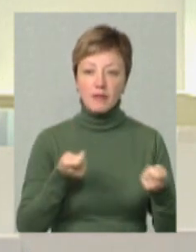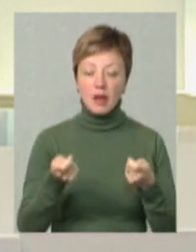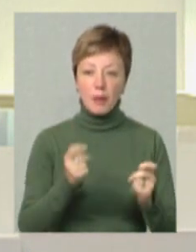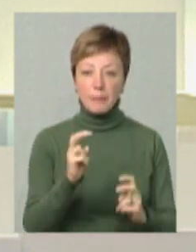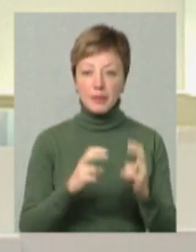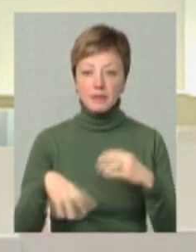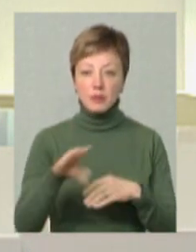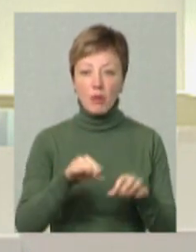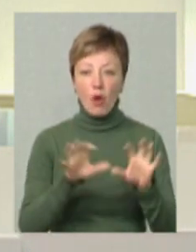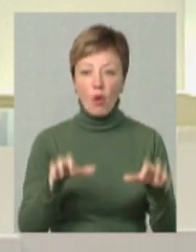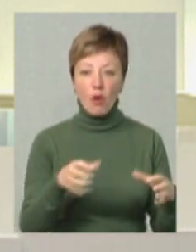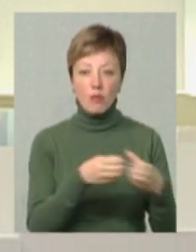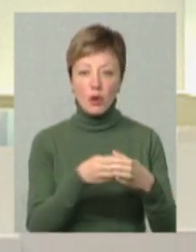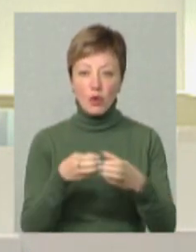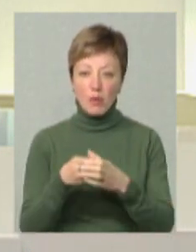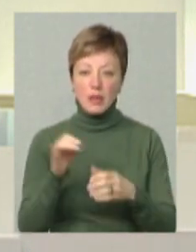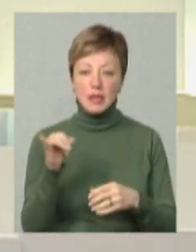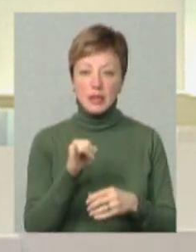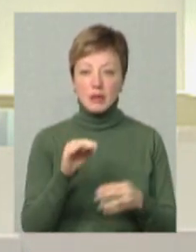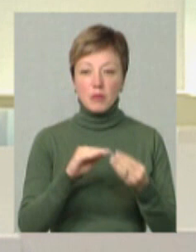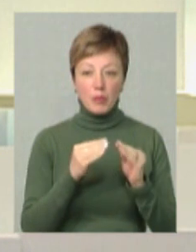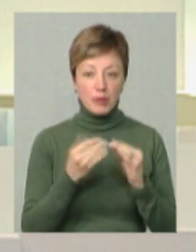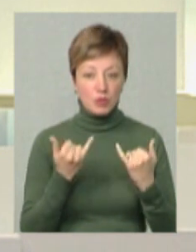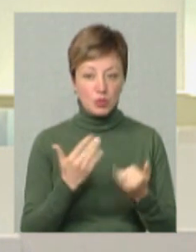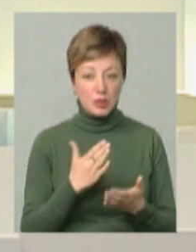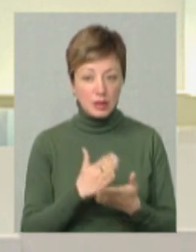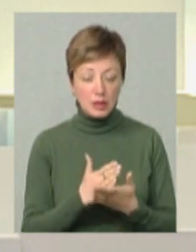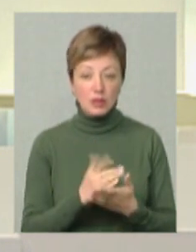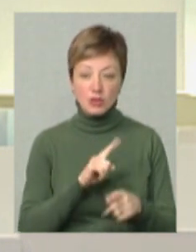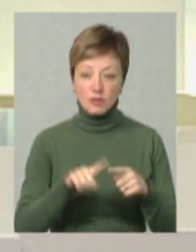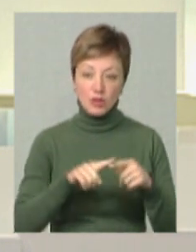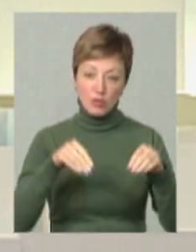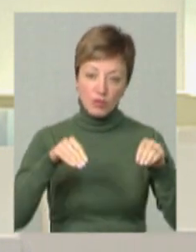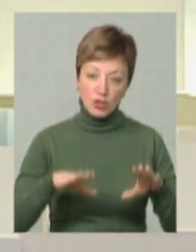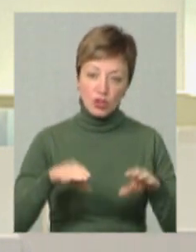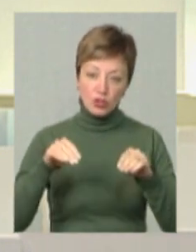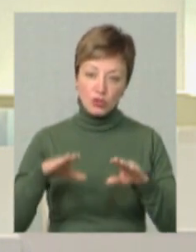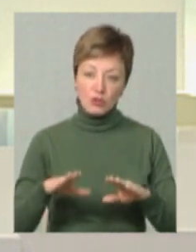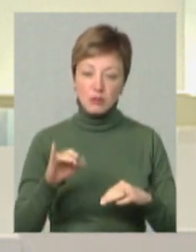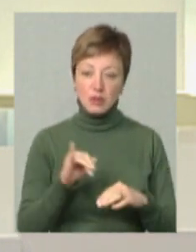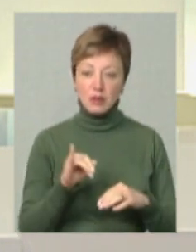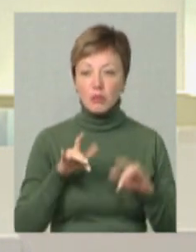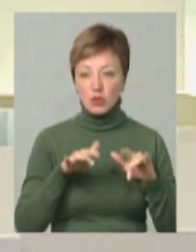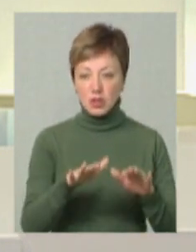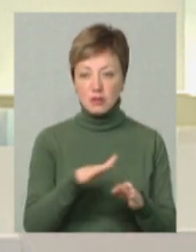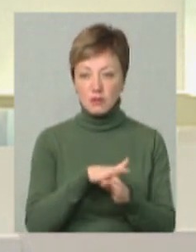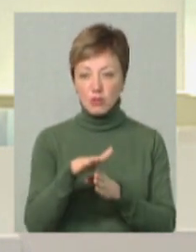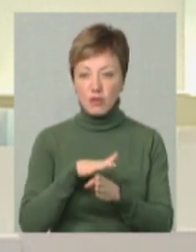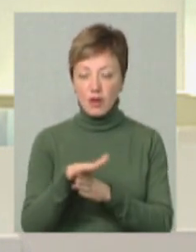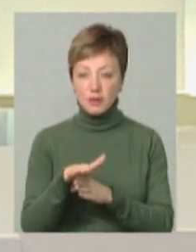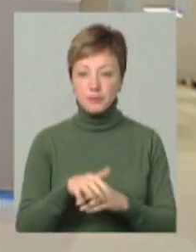підприємств, зі всіма головами громад, і ті виклики, які перед нами стоять, ми їх щоденько вирішуємо, і процес проходить.